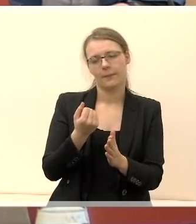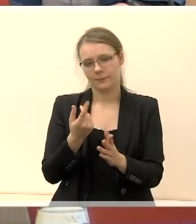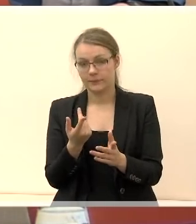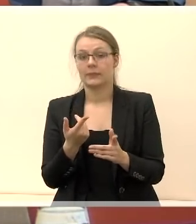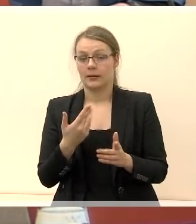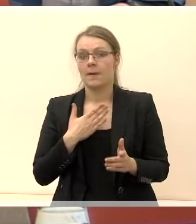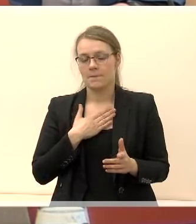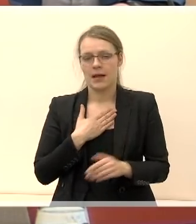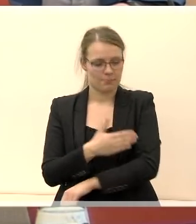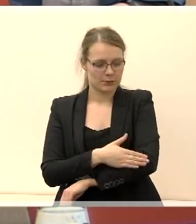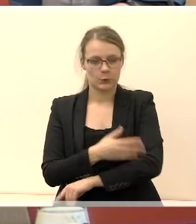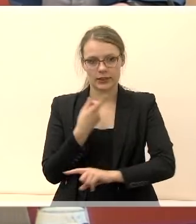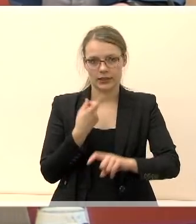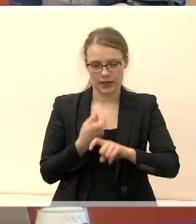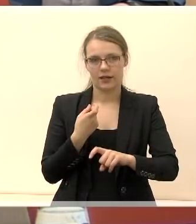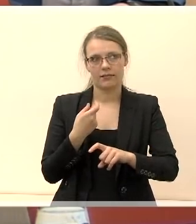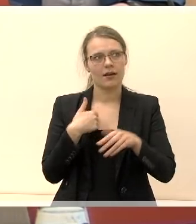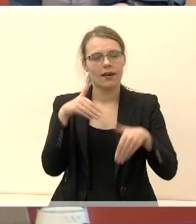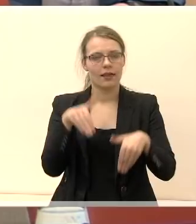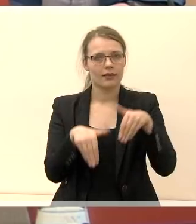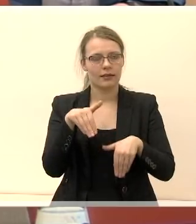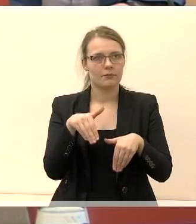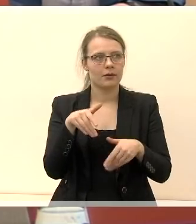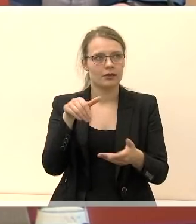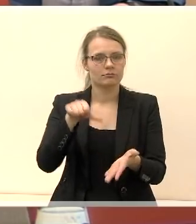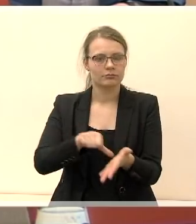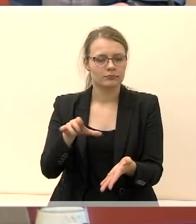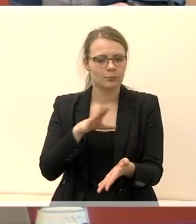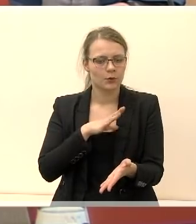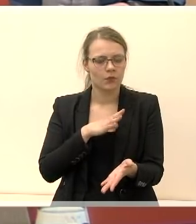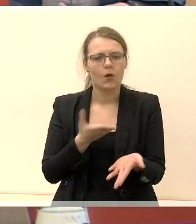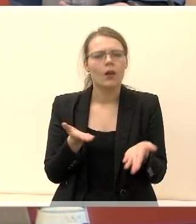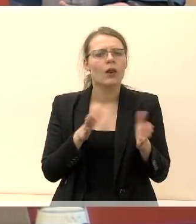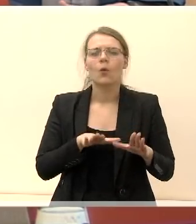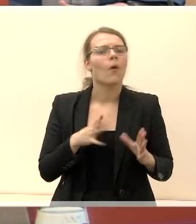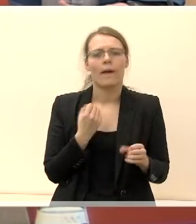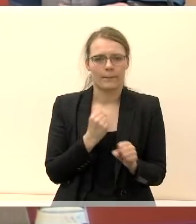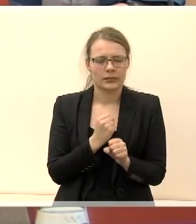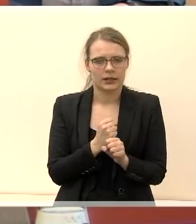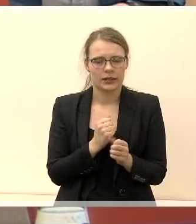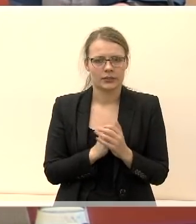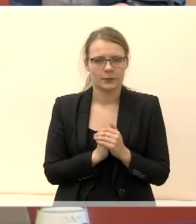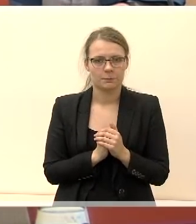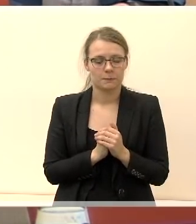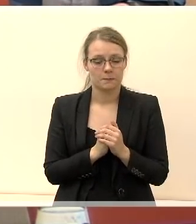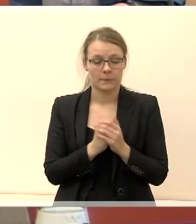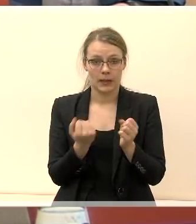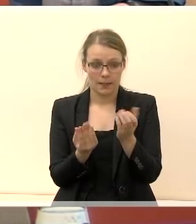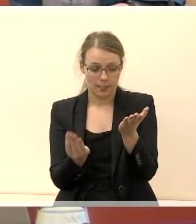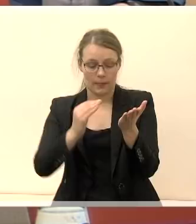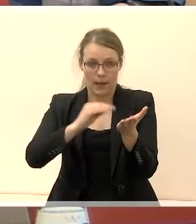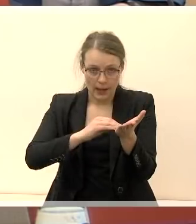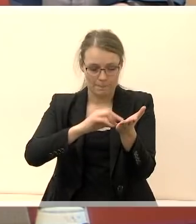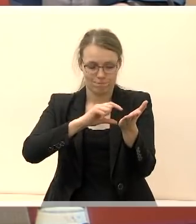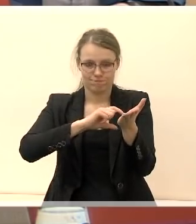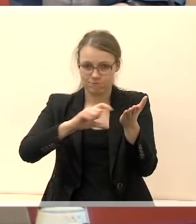kadangi turbūt paskutinį kartą dalyvauju rinkimuose, beliko tik parašyti tą baigiamąją